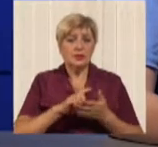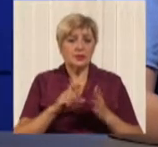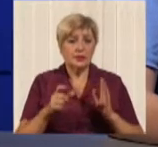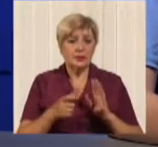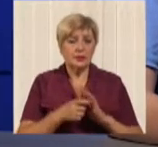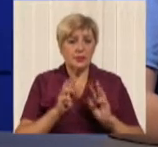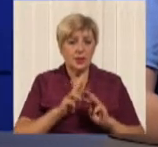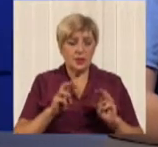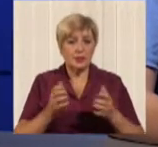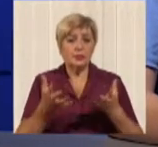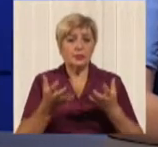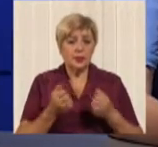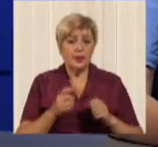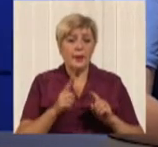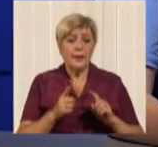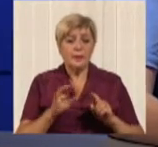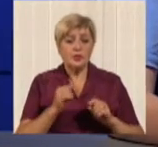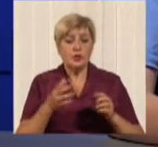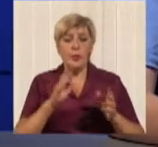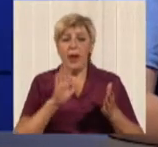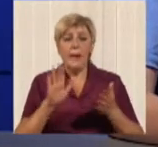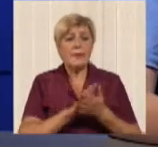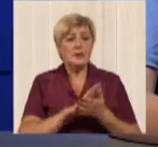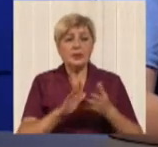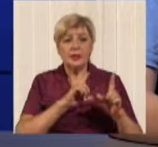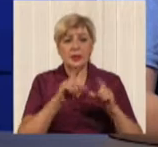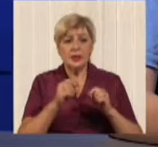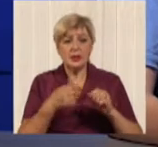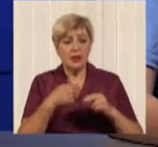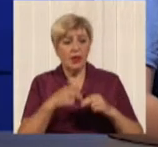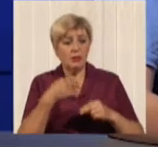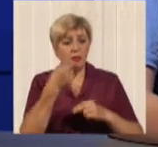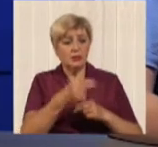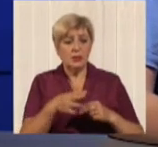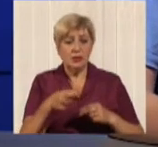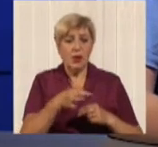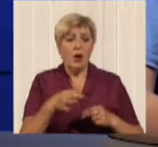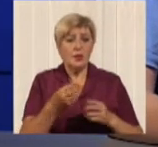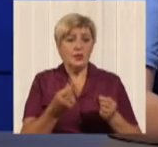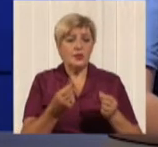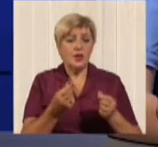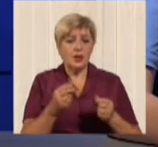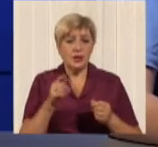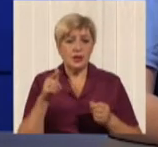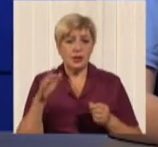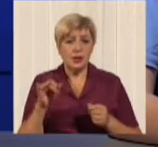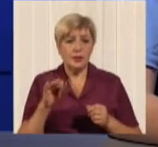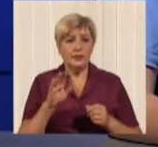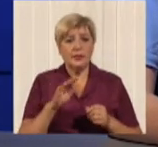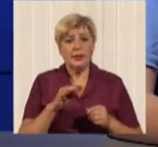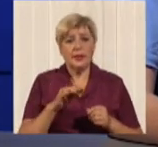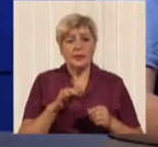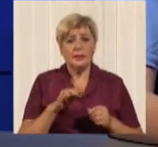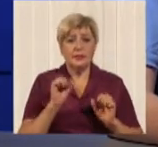льготы можна монетизувати, то есть на уровне коммунального предприятия электротранспорта, например, убирать у разных льготных категорий